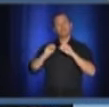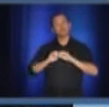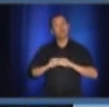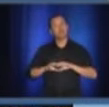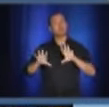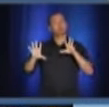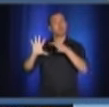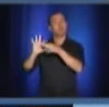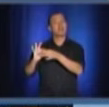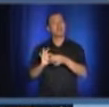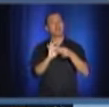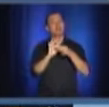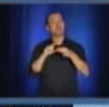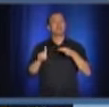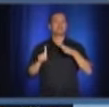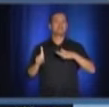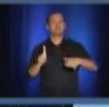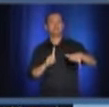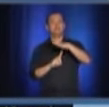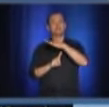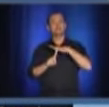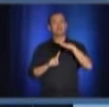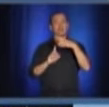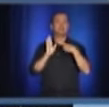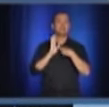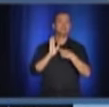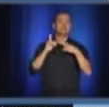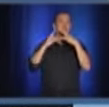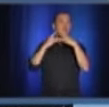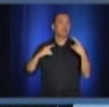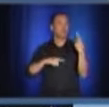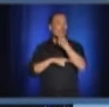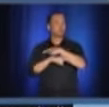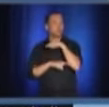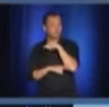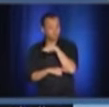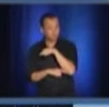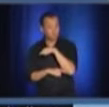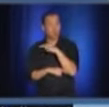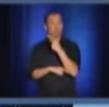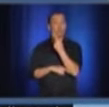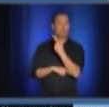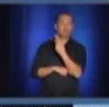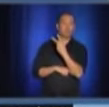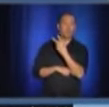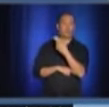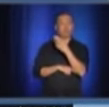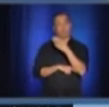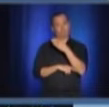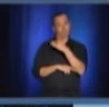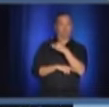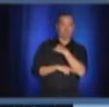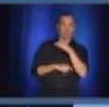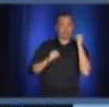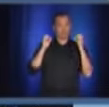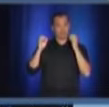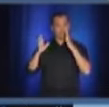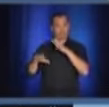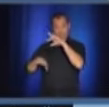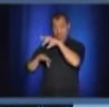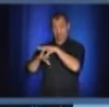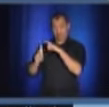à des situations soit de type camp de jour où un ou deux moniteurs et malades, et puis là, y a des infections qui se font.